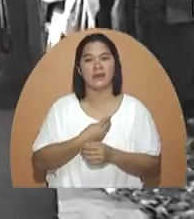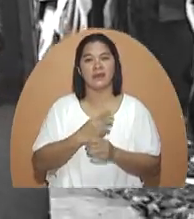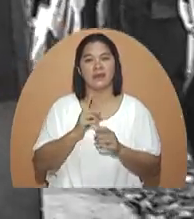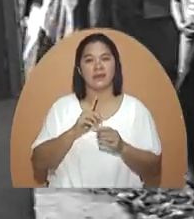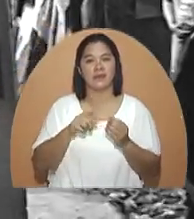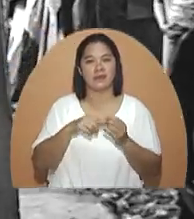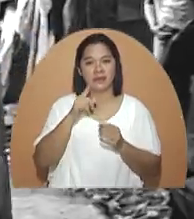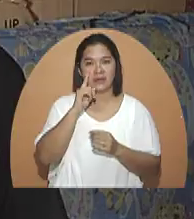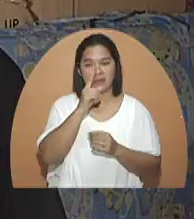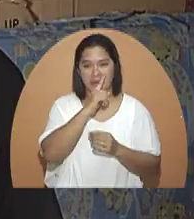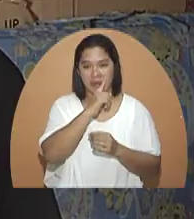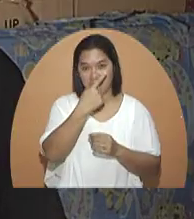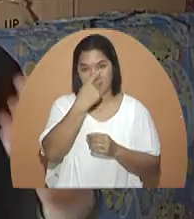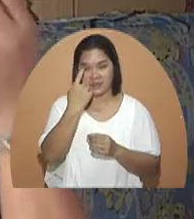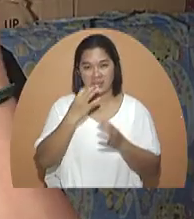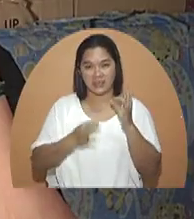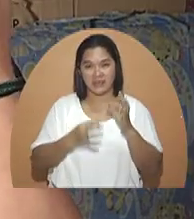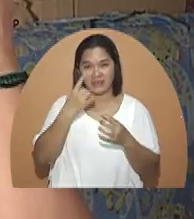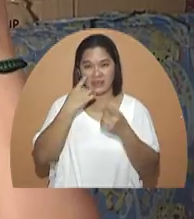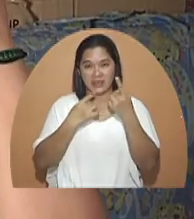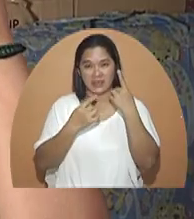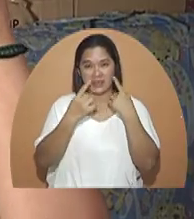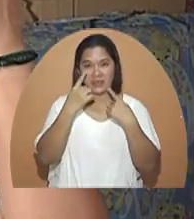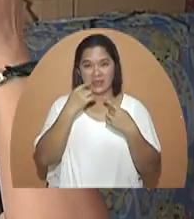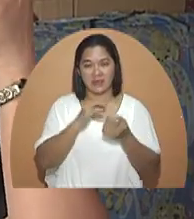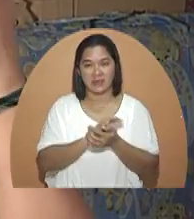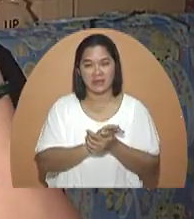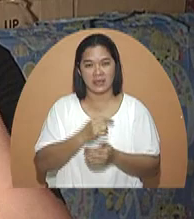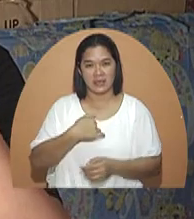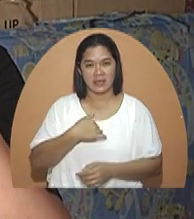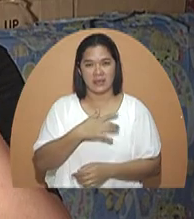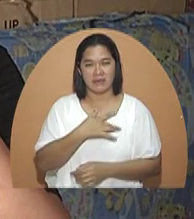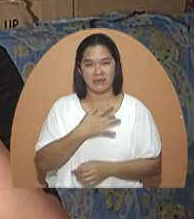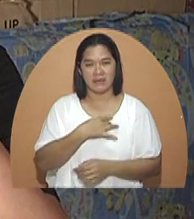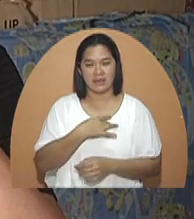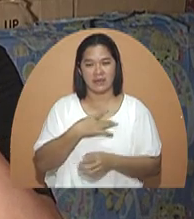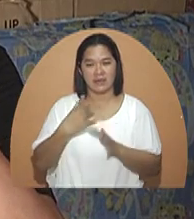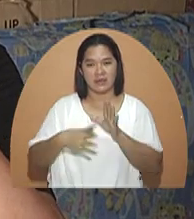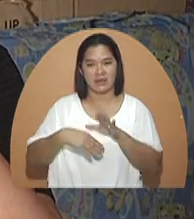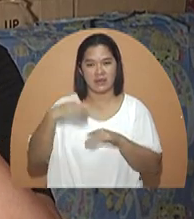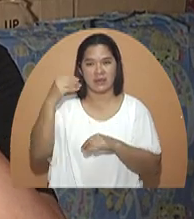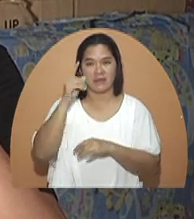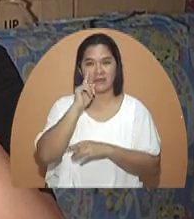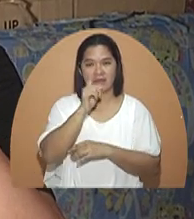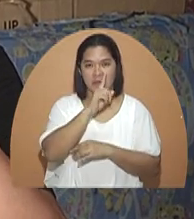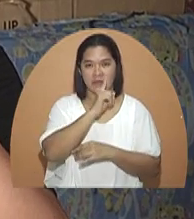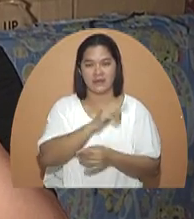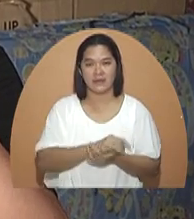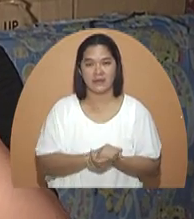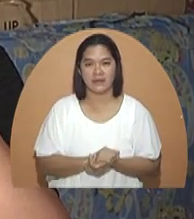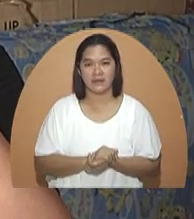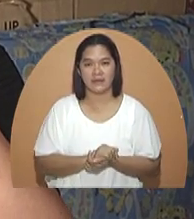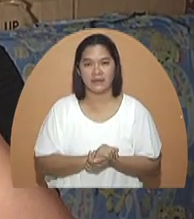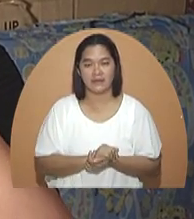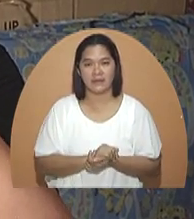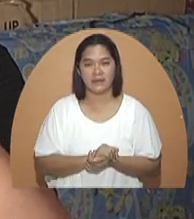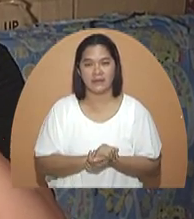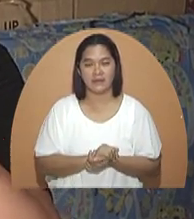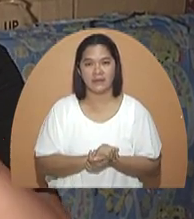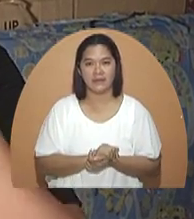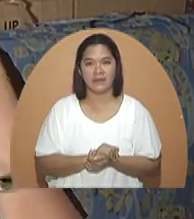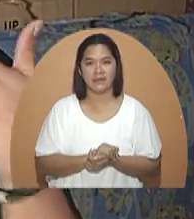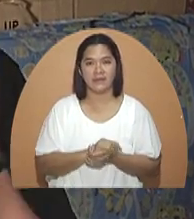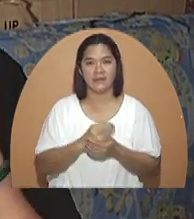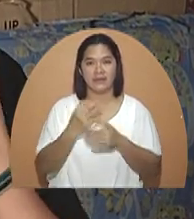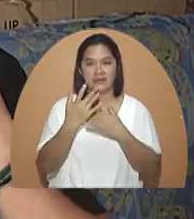niya kasi parang umiiyak po siya ano parang makaramdam ko po lalabas yung mata niya tapos